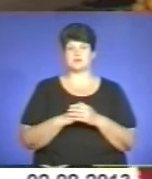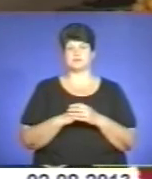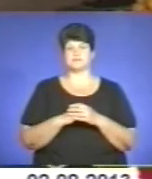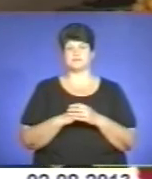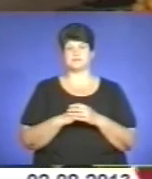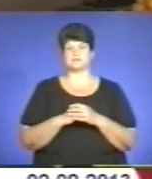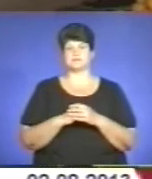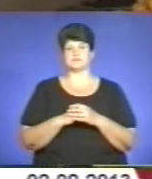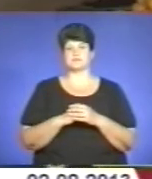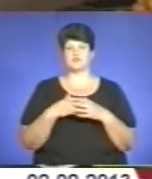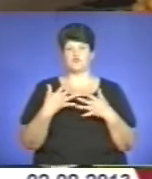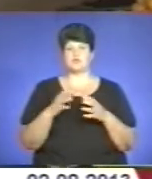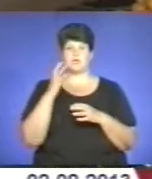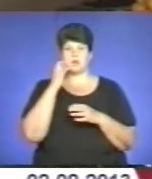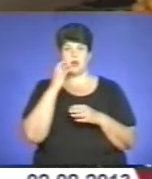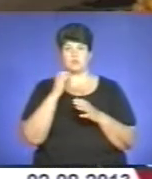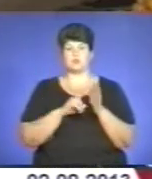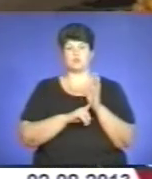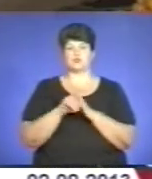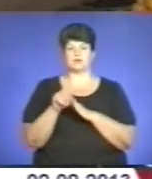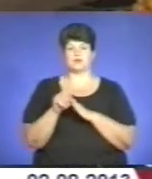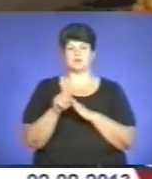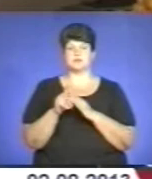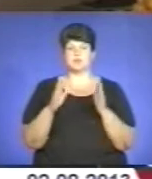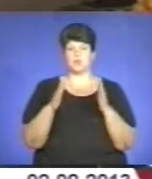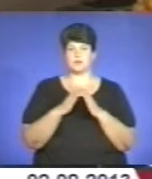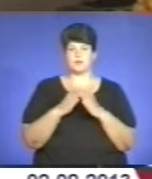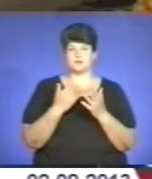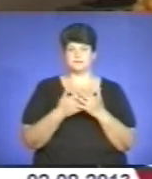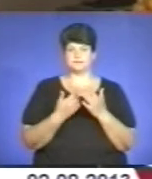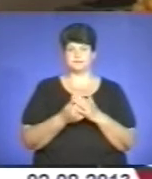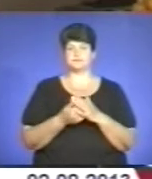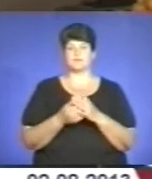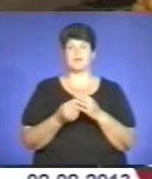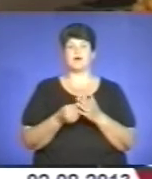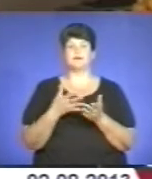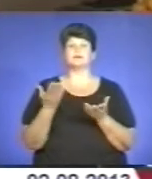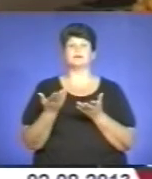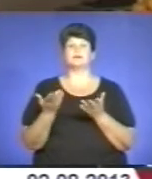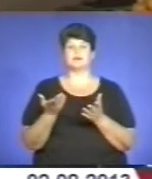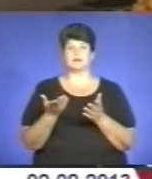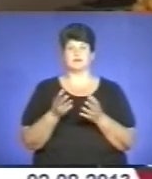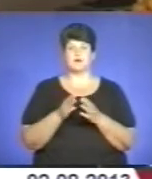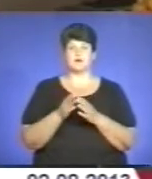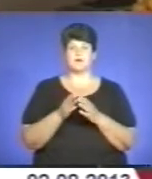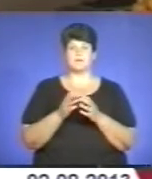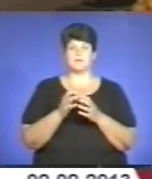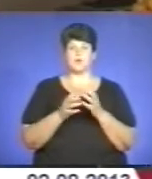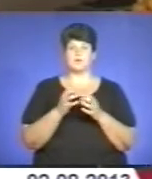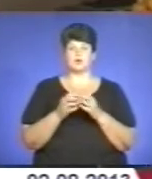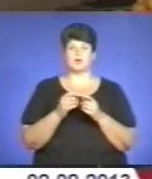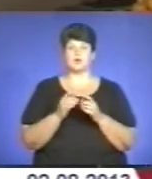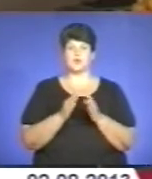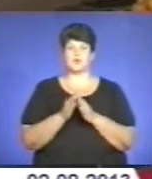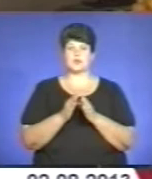вже яблука починається, різні сорти, домашні. А яка у вас ціна на помідори? Помідори клається